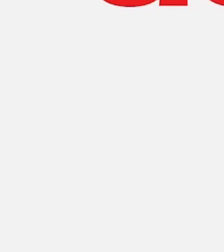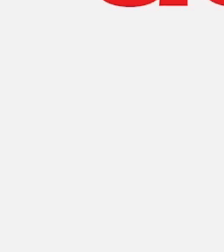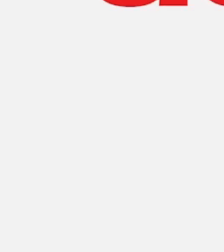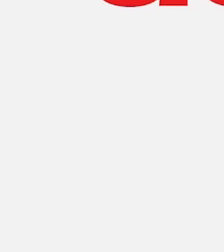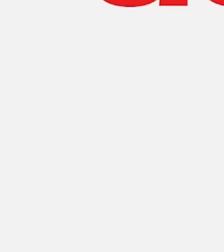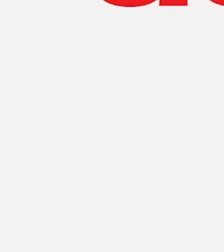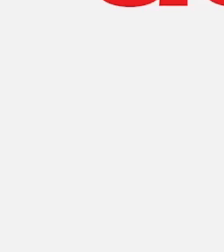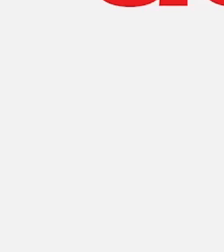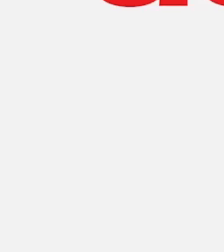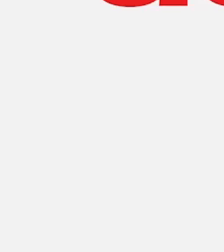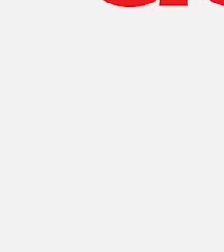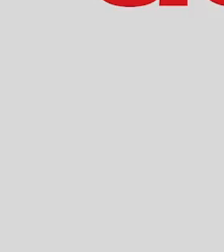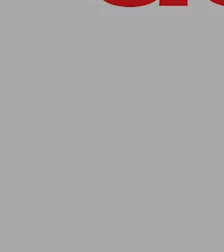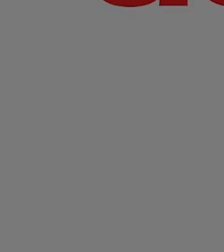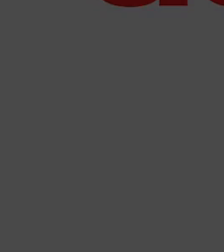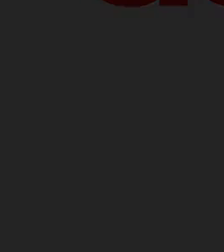laut . . . . . .